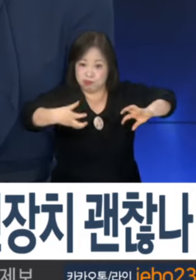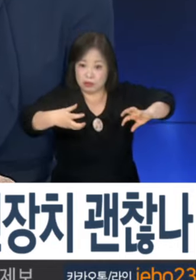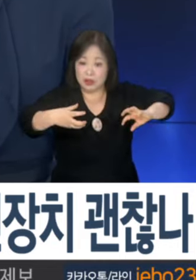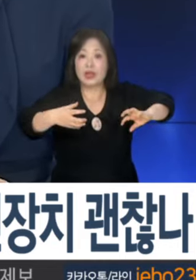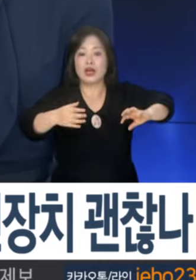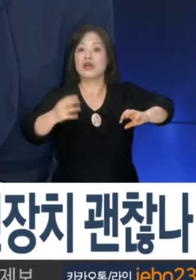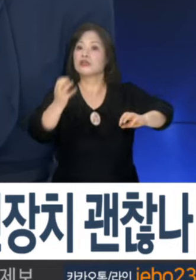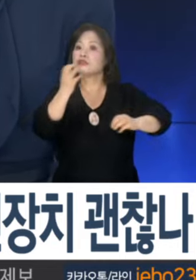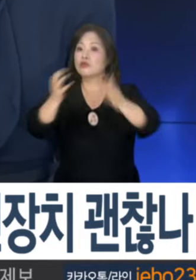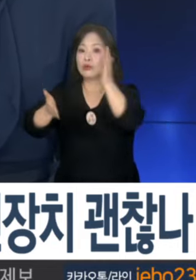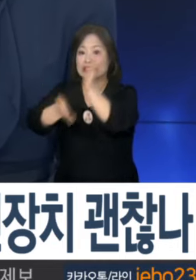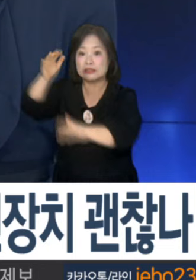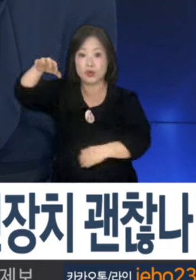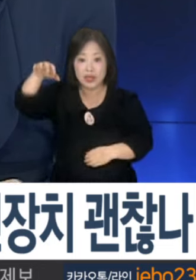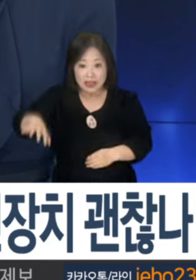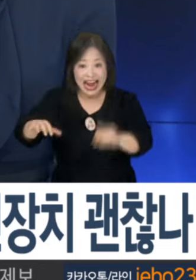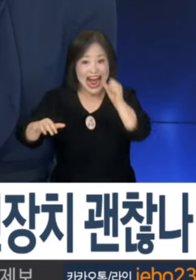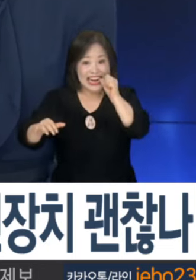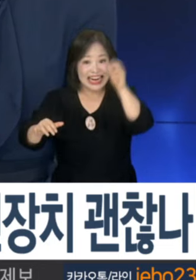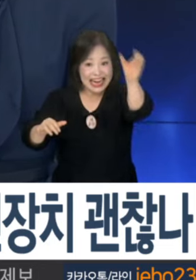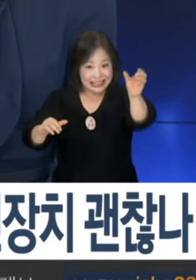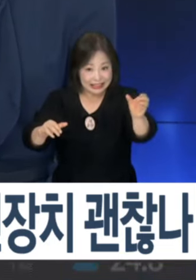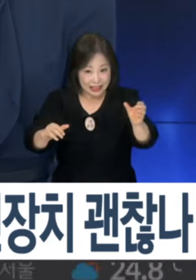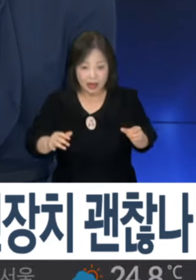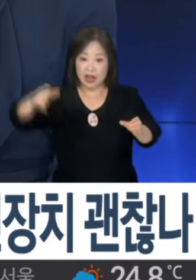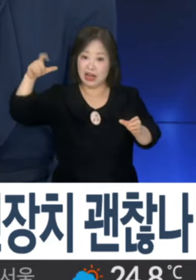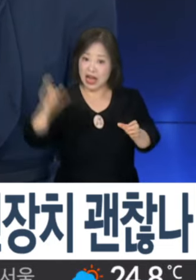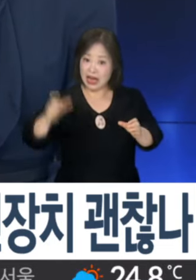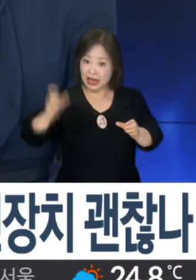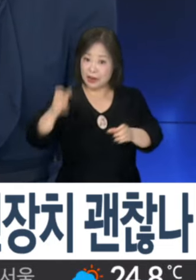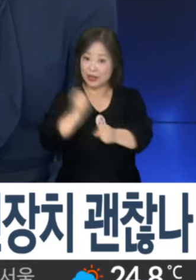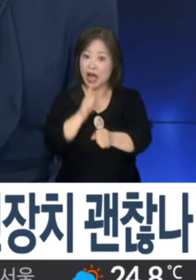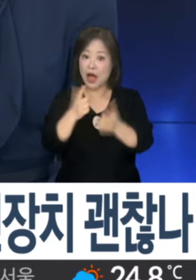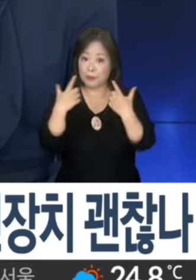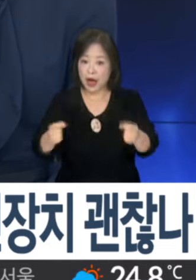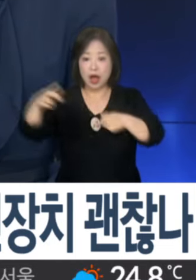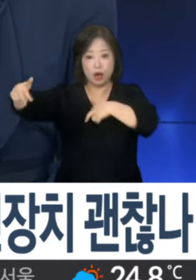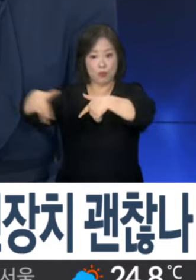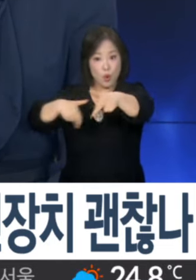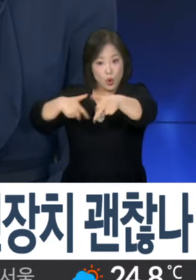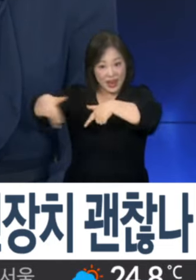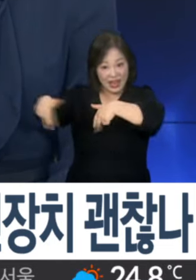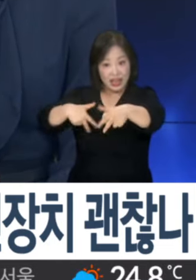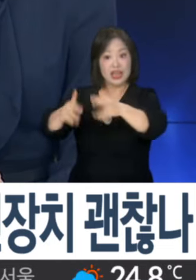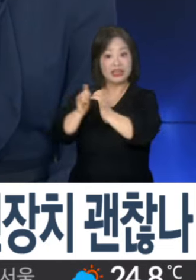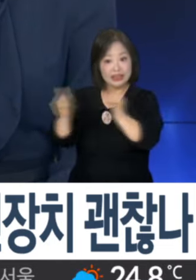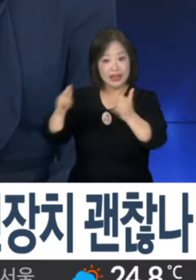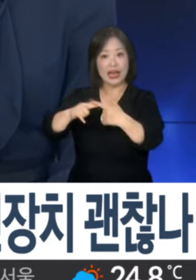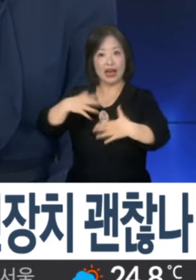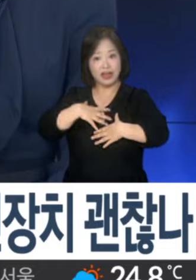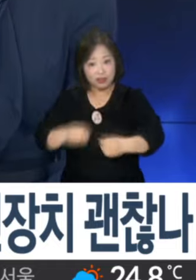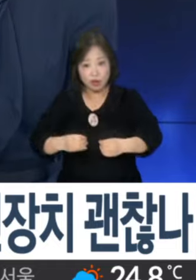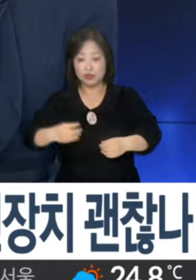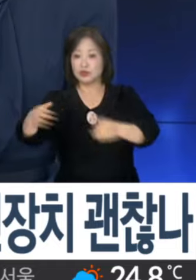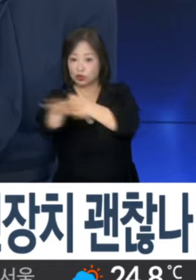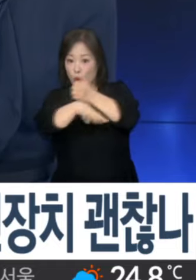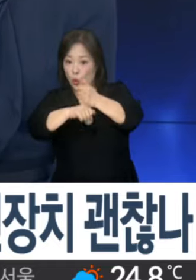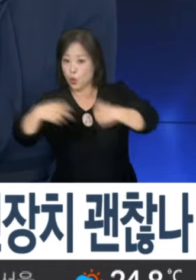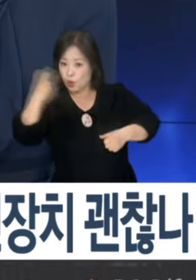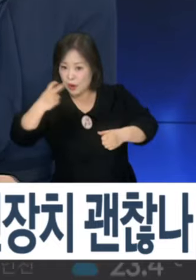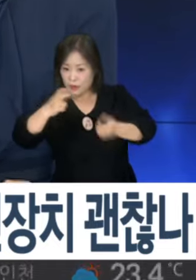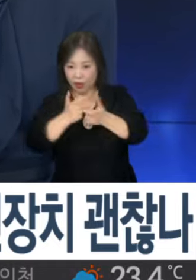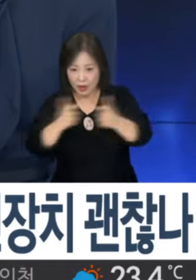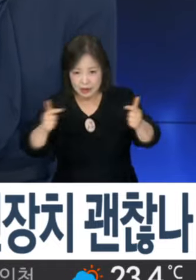더 튼튼한 시설로 바꾸겠다고 계획을 세우고 있는데요. 보행자 안전장치에 대한 종합적인 점검과 개선이